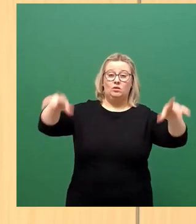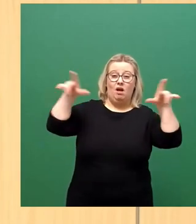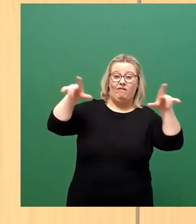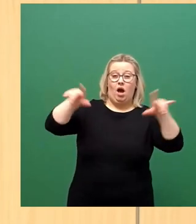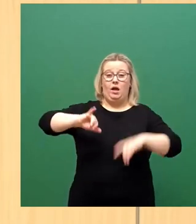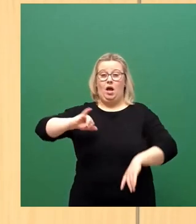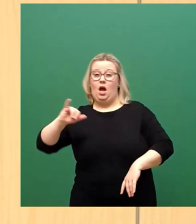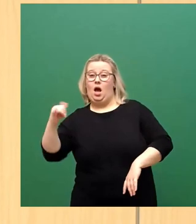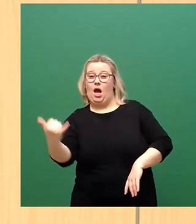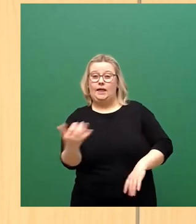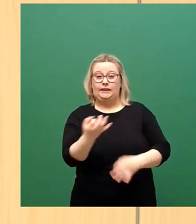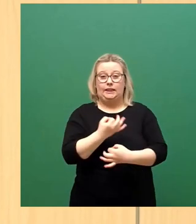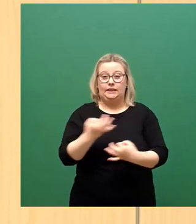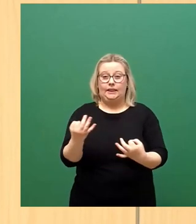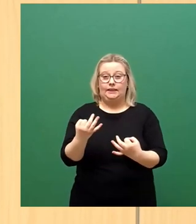veranstalten.